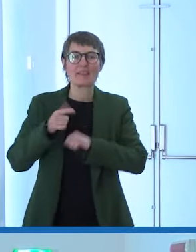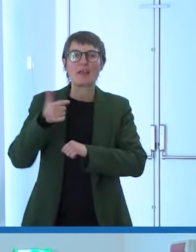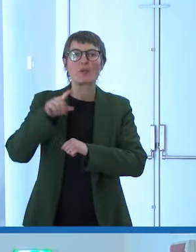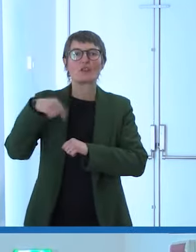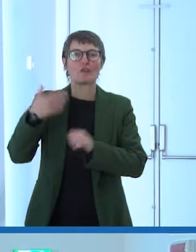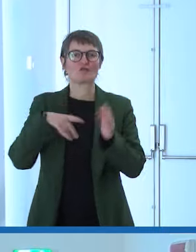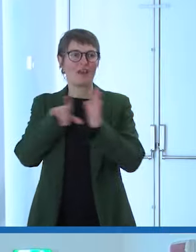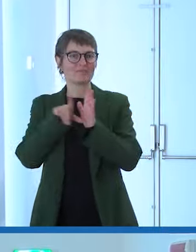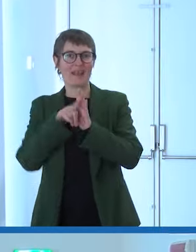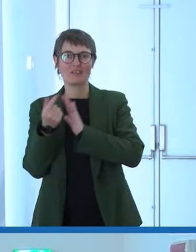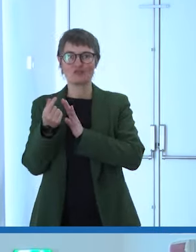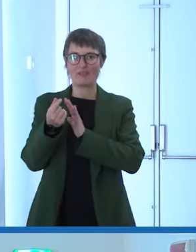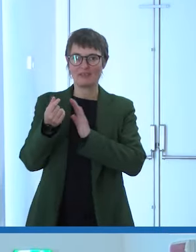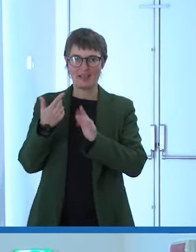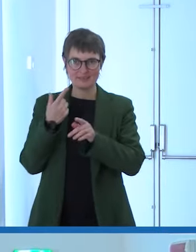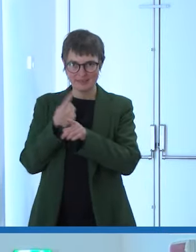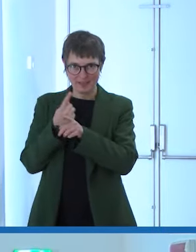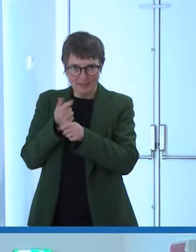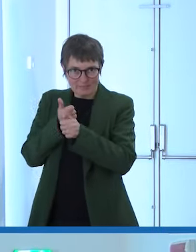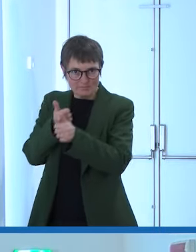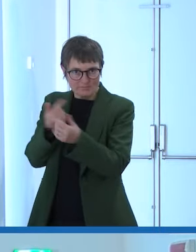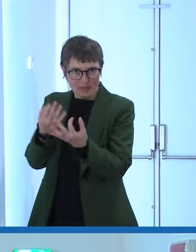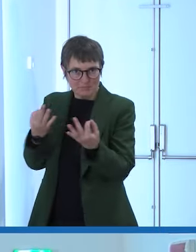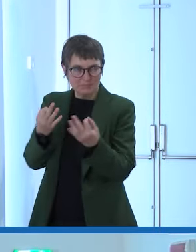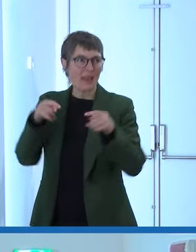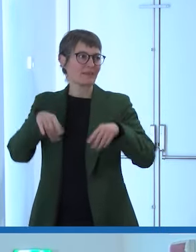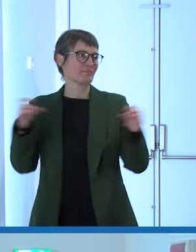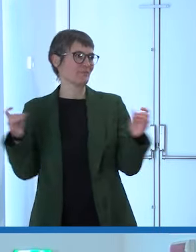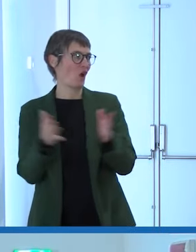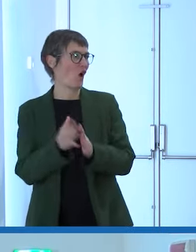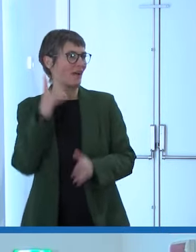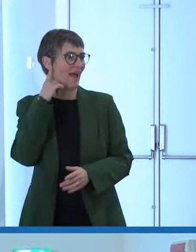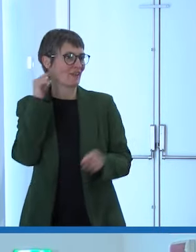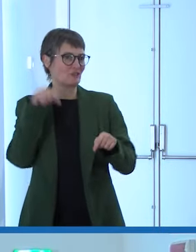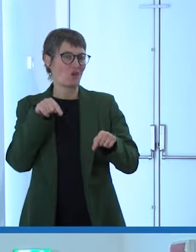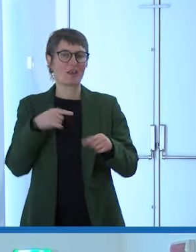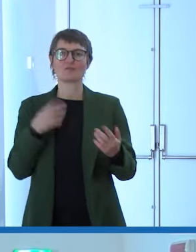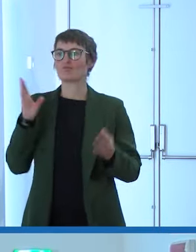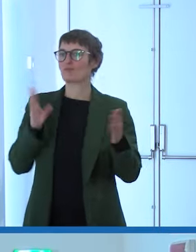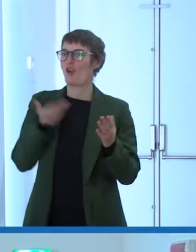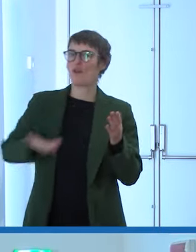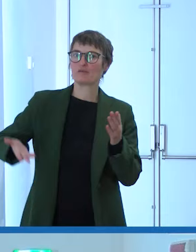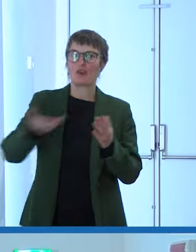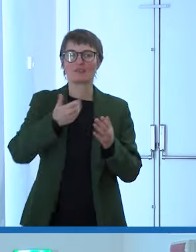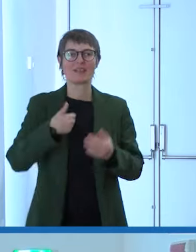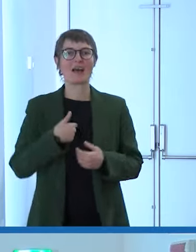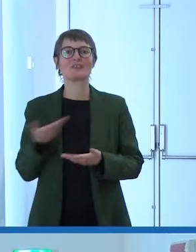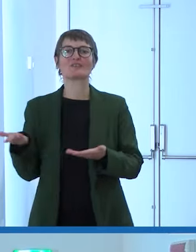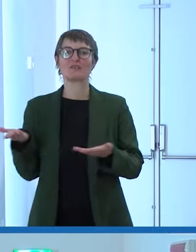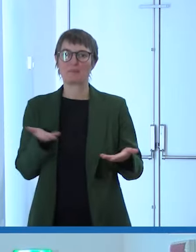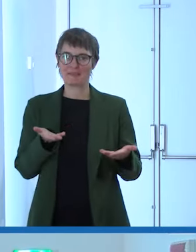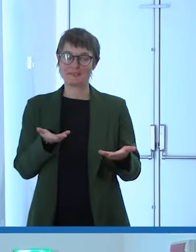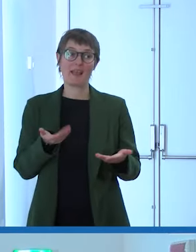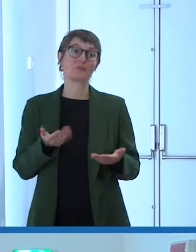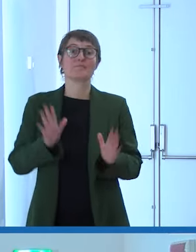dare la possibilità di ascoltarlo e di confrontarci. Mi presento, intanto